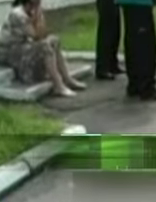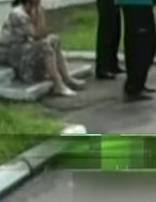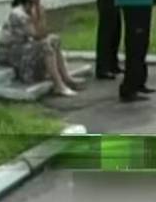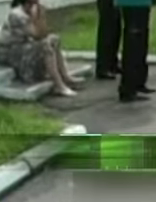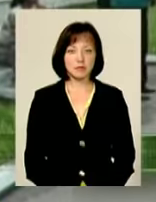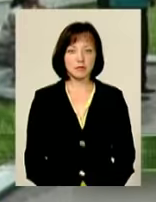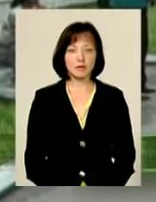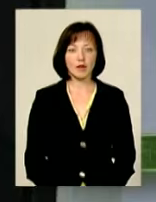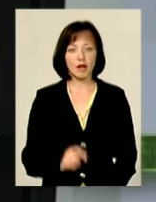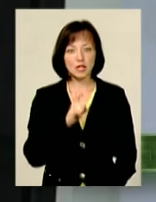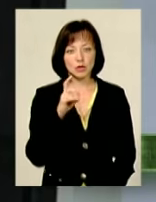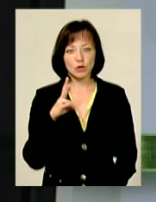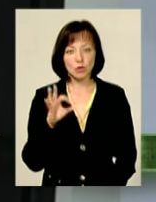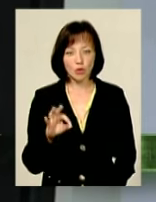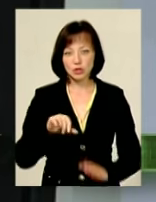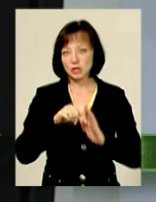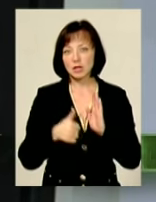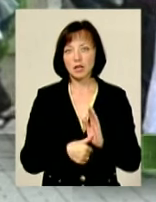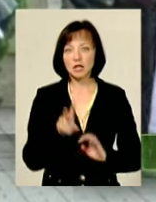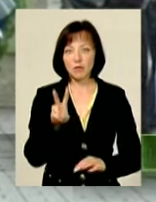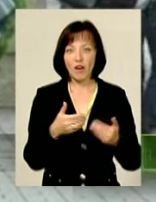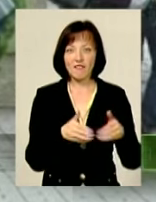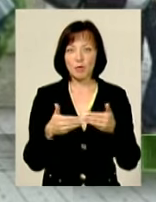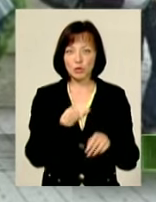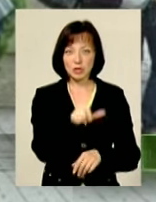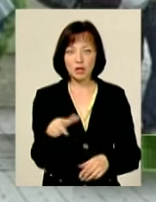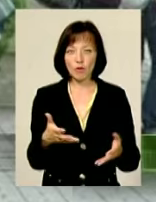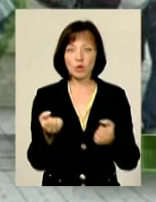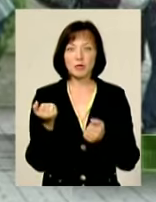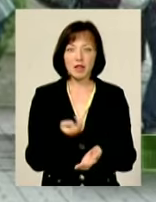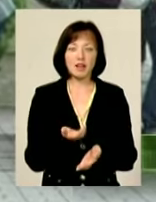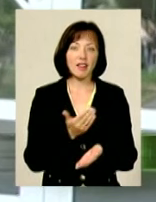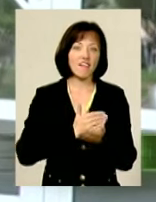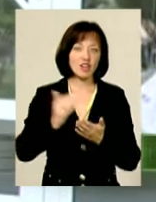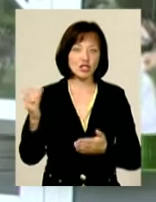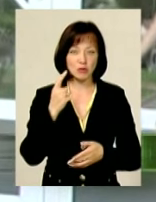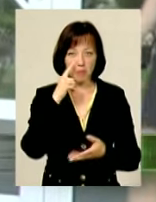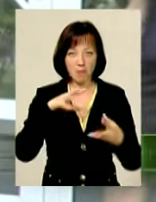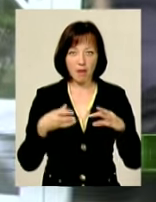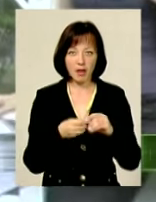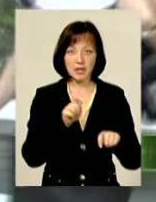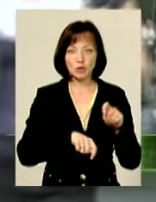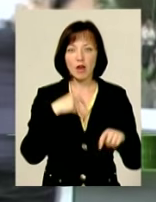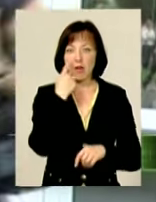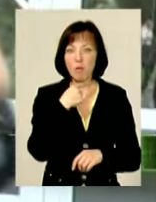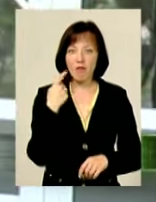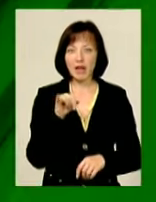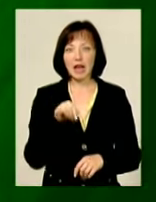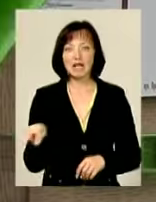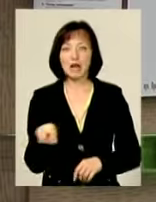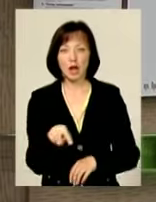ЗНО 2016 Двоє випускників області отримали найвищий бал із тестування з української мови та літератури